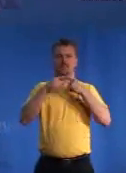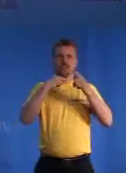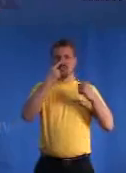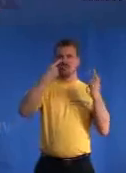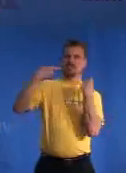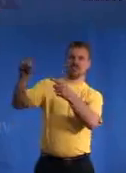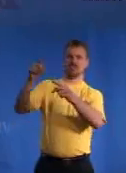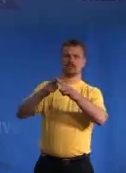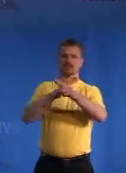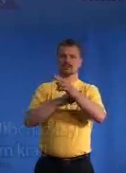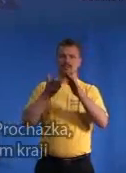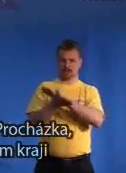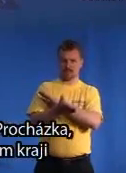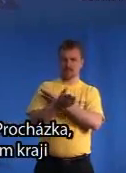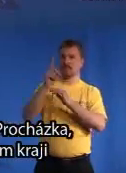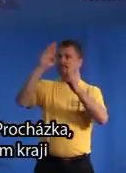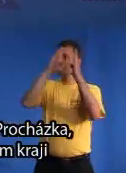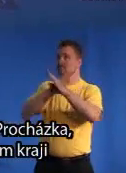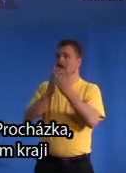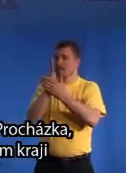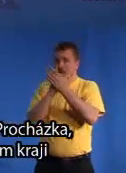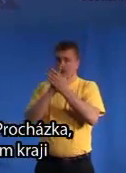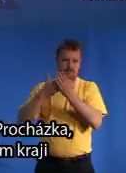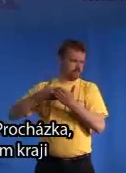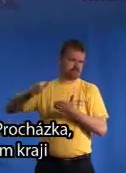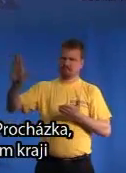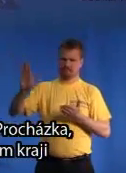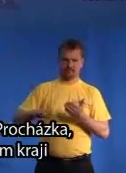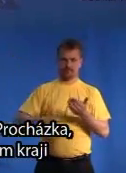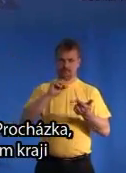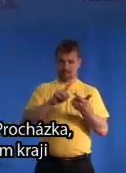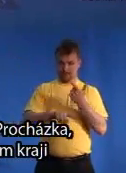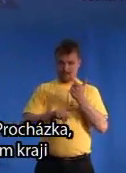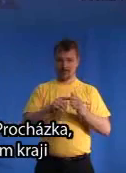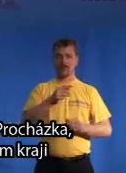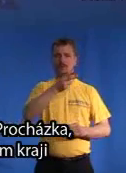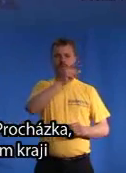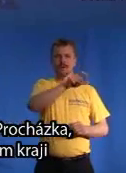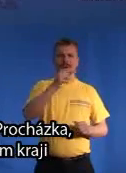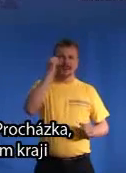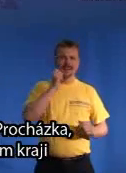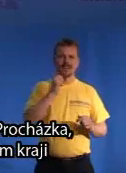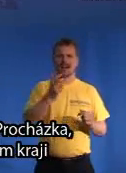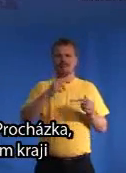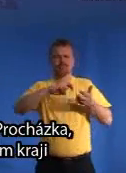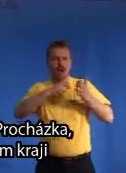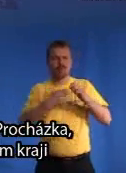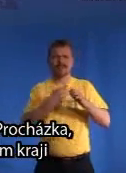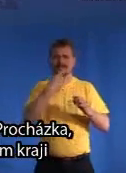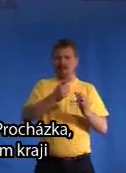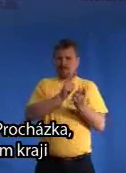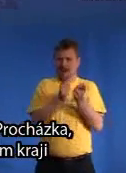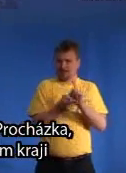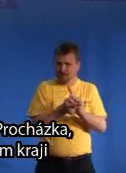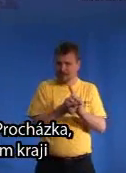zástupce, na den dokonalost zákonu. Musí projevit více iniciativy a osobní odvahy. Nesmí házet pod stůl